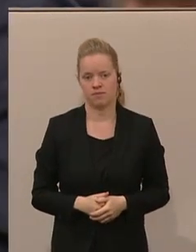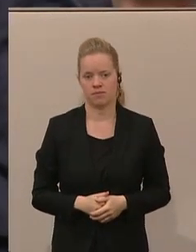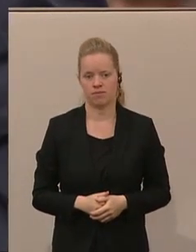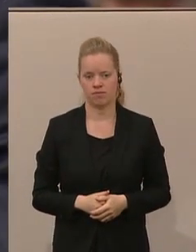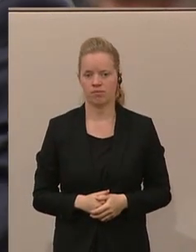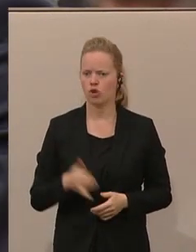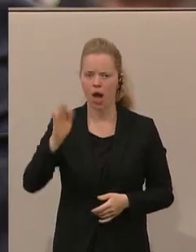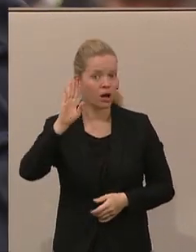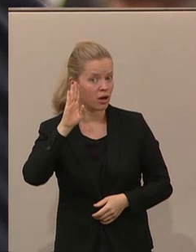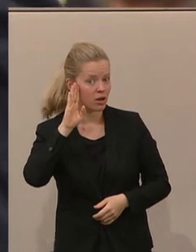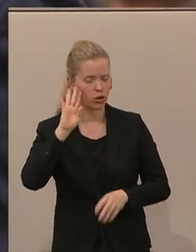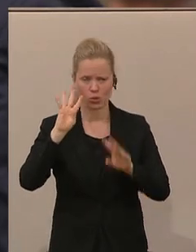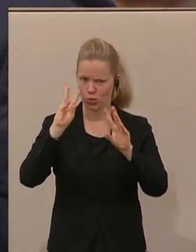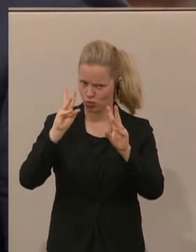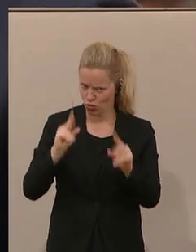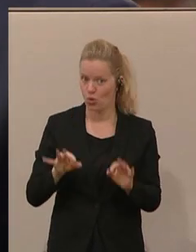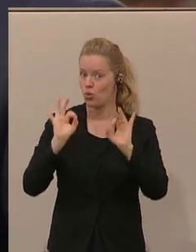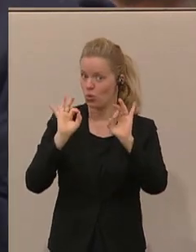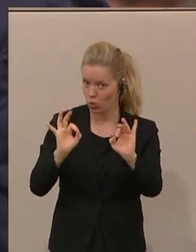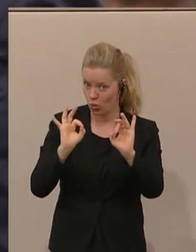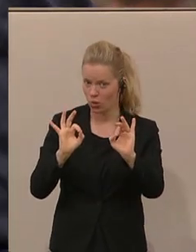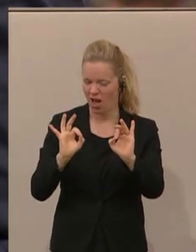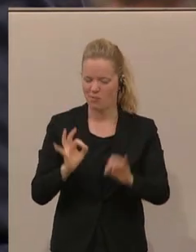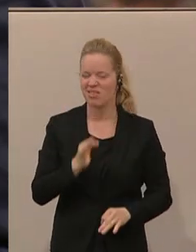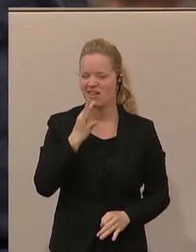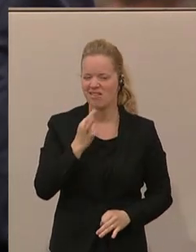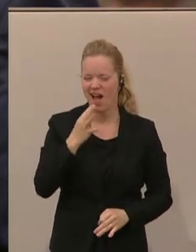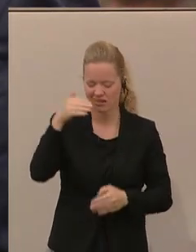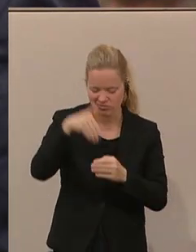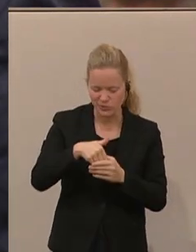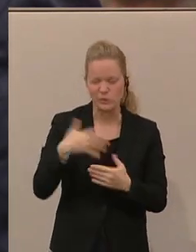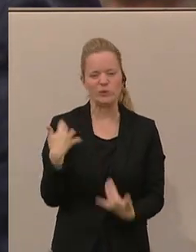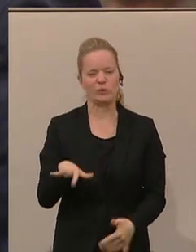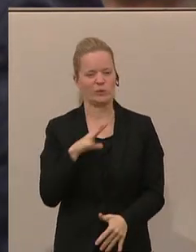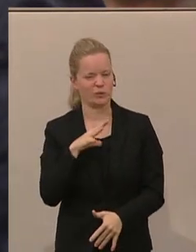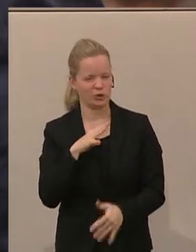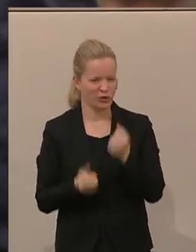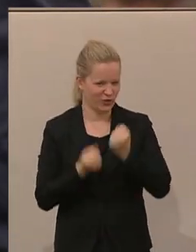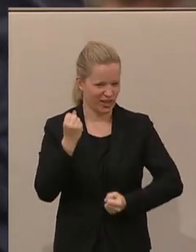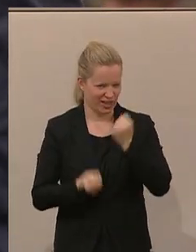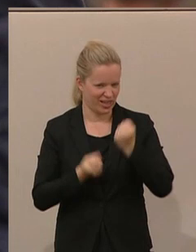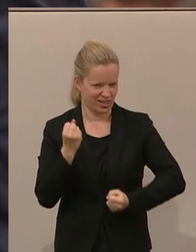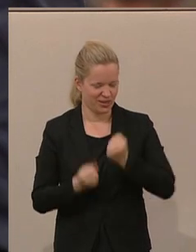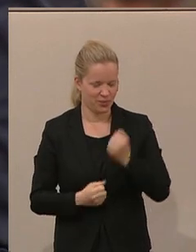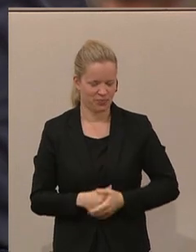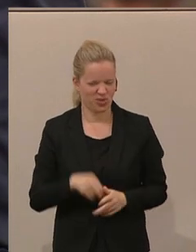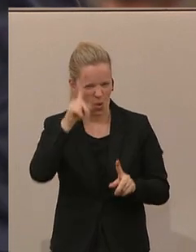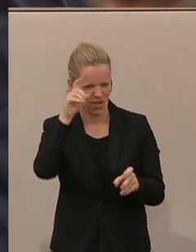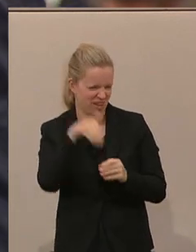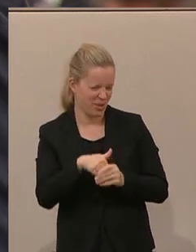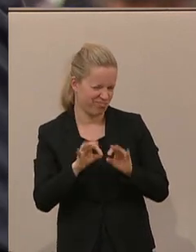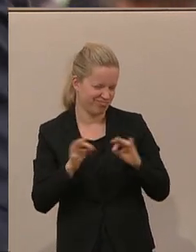Ja, das klingt gut. Der Teufel liegt da manchmal im Detail. Ich möchte zu Ihren Putzmitteln zurückkommen. Ich habe da länger